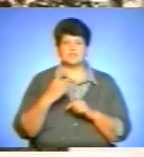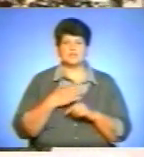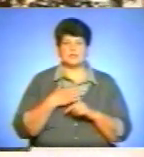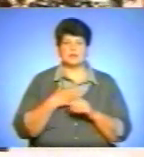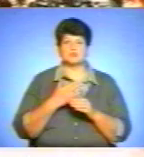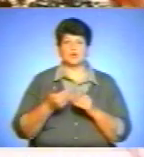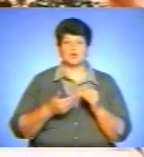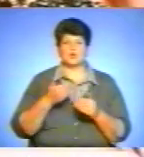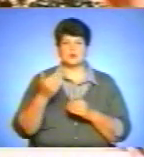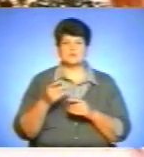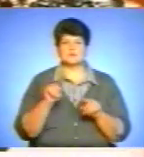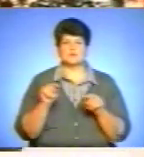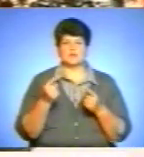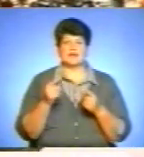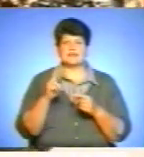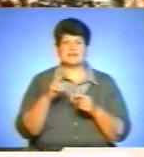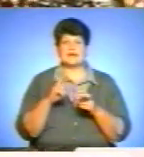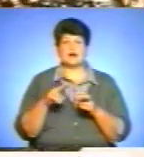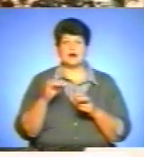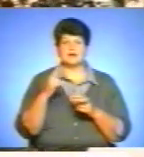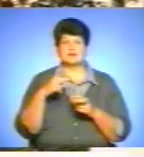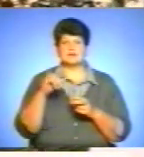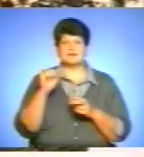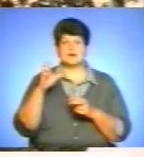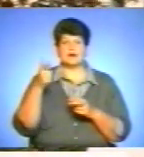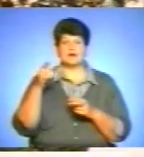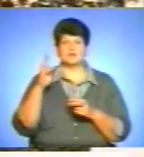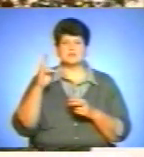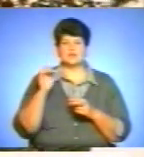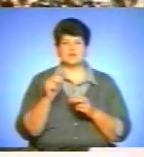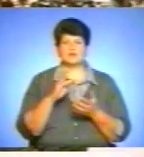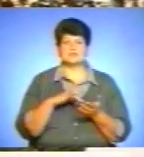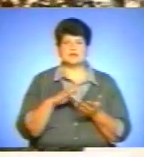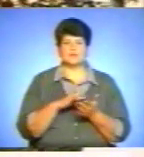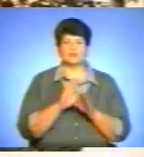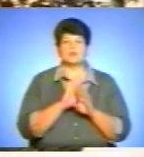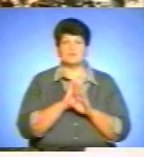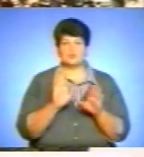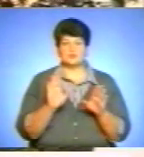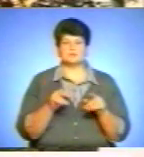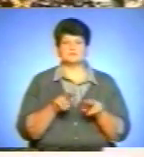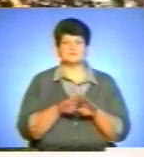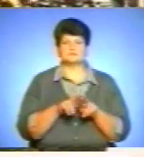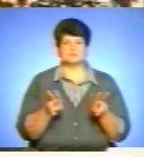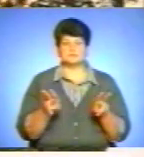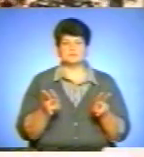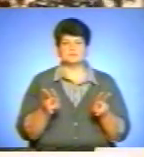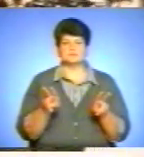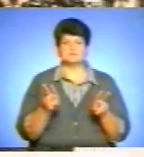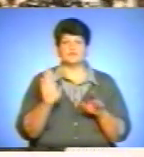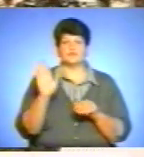це створення діагностичного центру, сучасного центру. Я думаю, що його не буде йому аналогу в